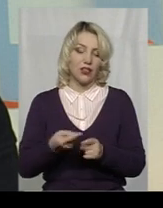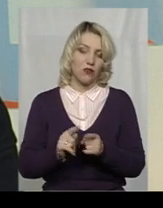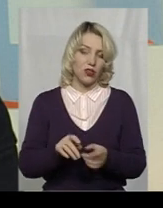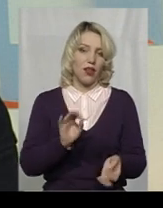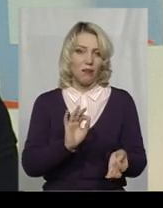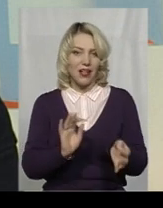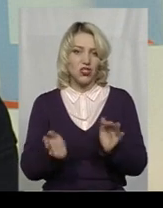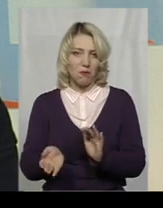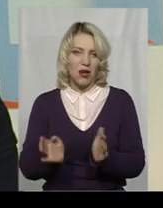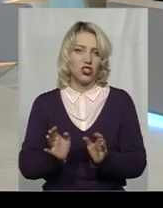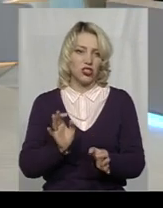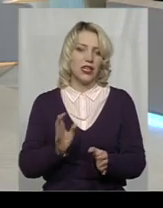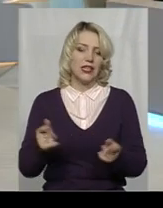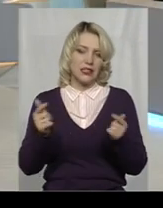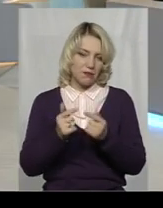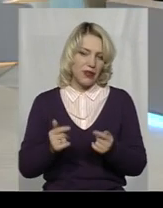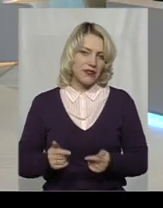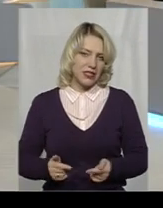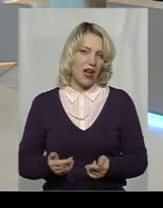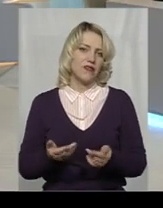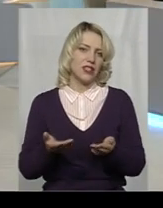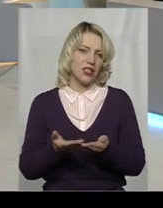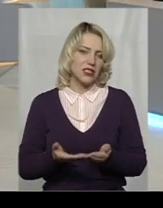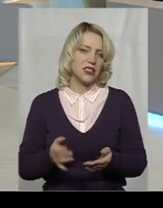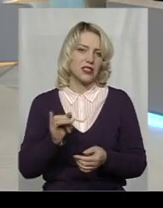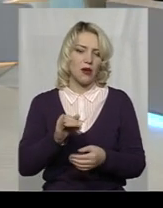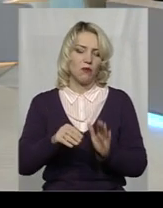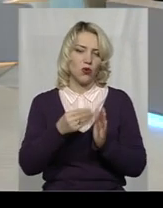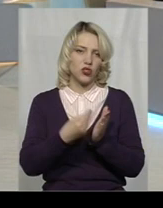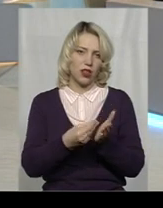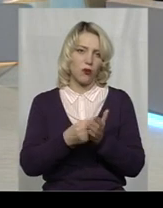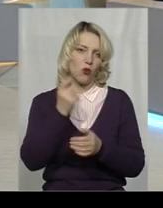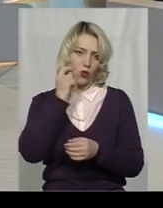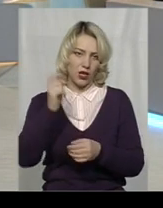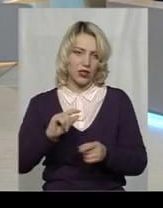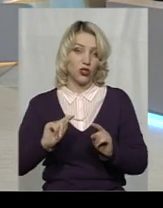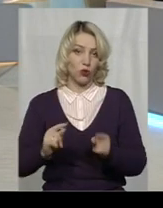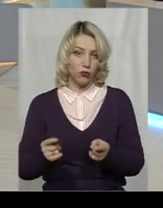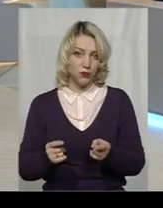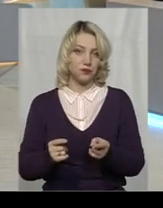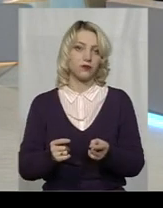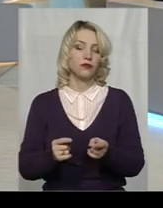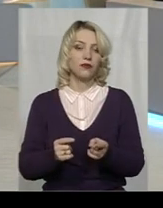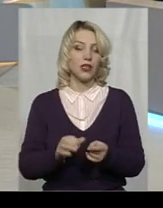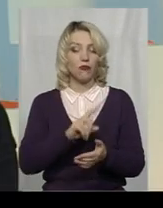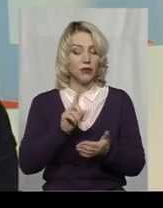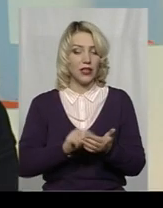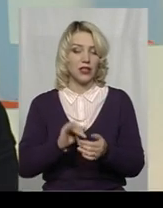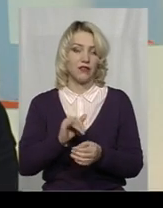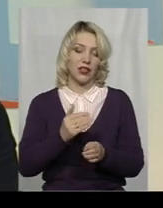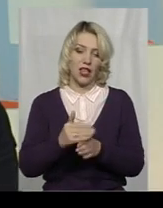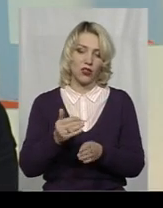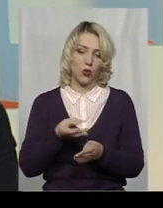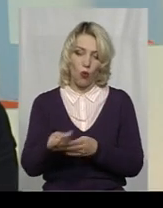співставні із бюджетами інших міст України. Тому, а в питанні видаткової